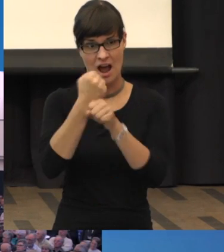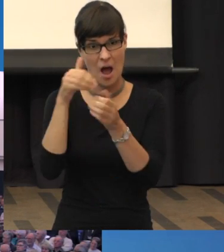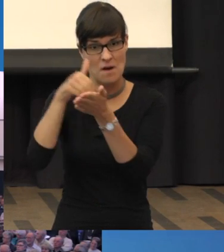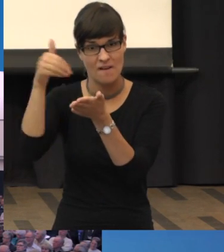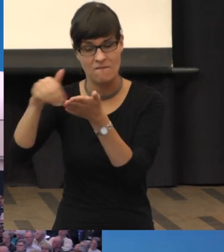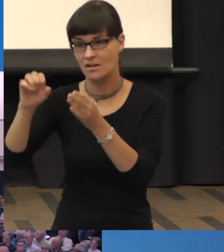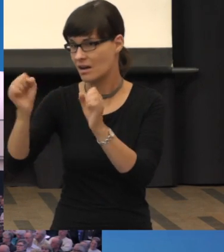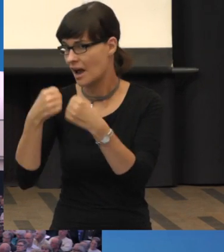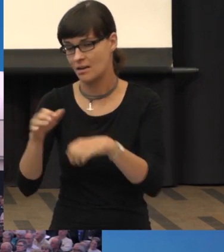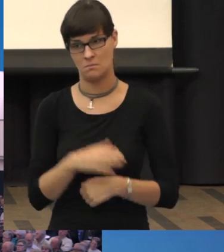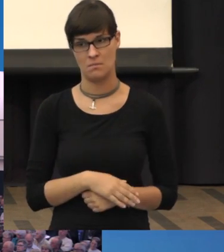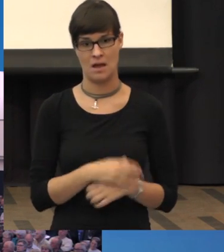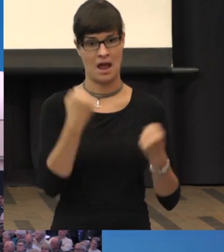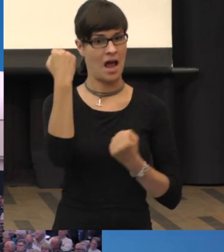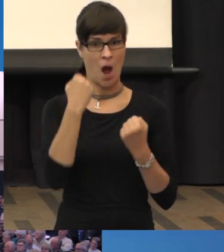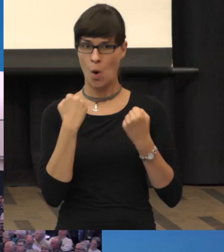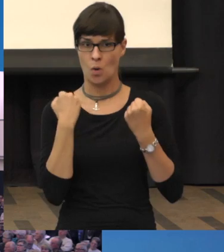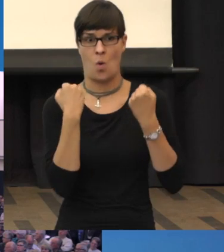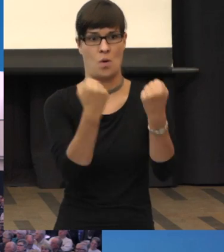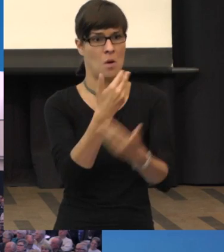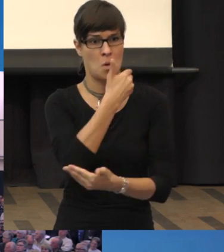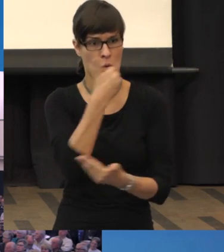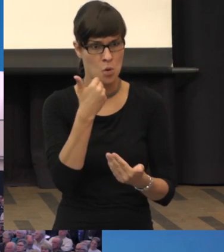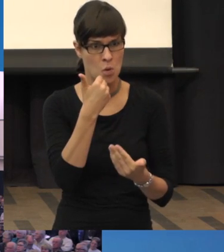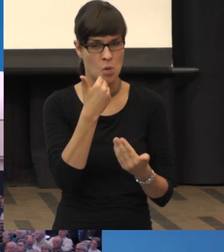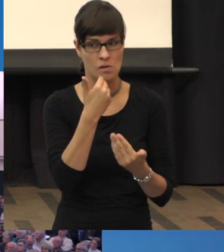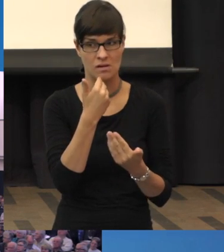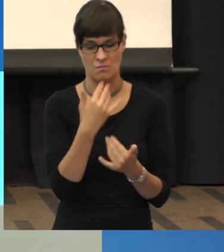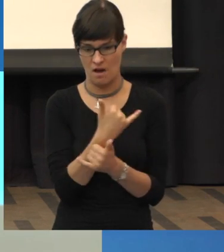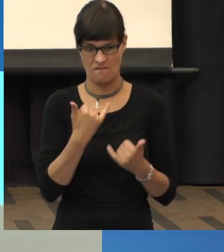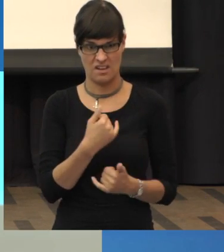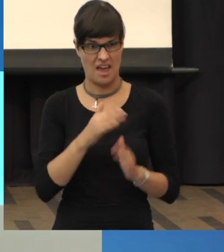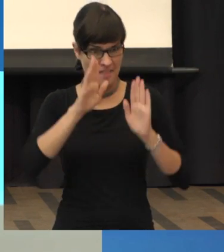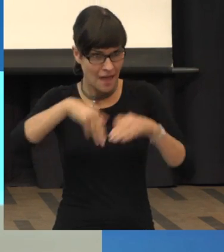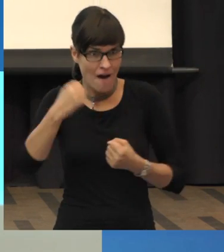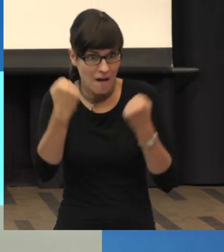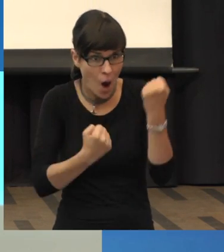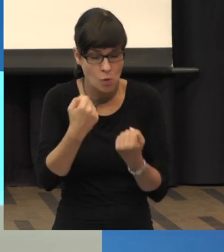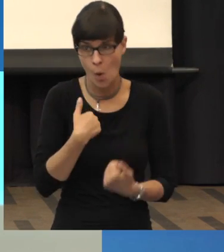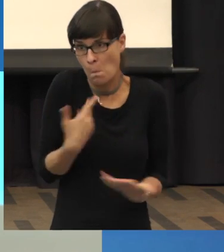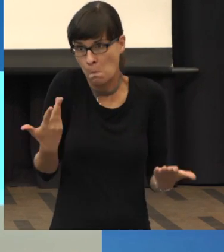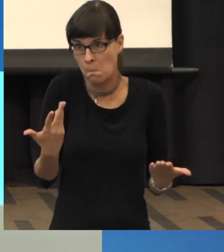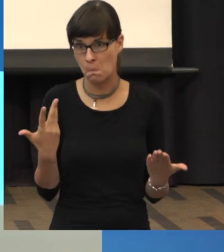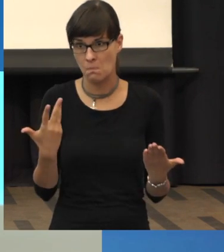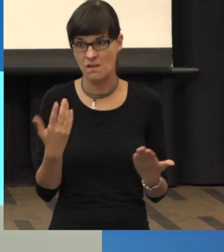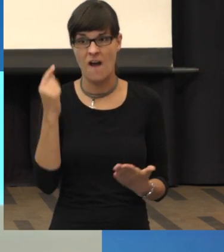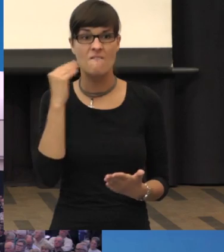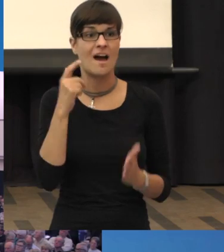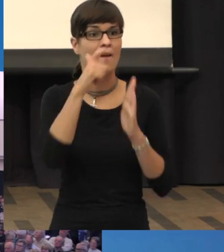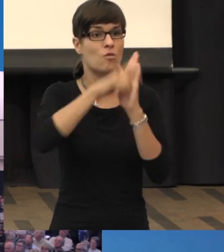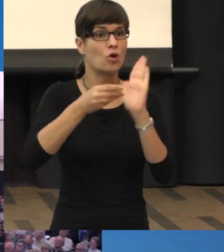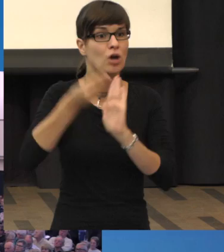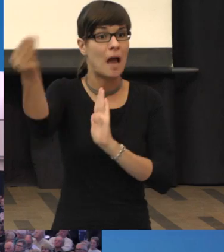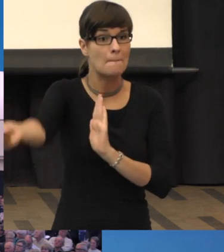kein Auto fahren. Also vom Autofahren habe ich heute Abend hier überhaupt noch nichts gehört, weil ich weiß gar nicht, wie das ist. Darf ich überhaupt noch Auto fahren? Wann muss ich den Führerschein abgeben?